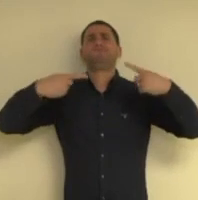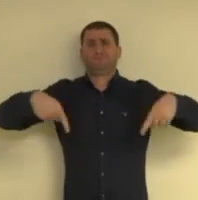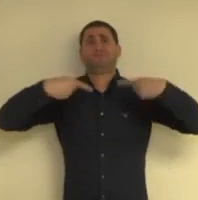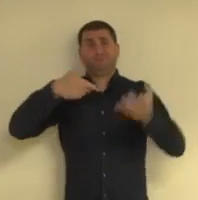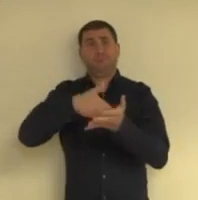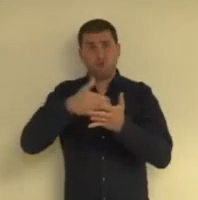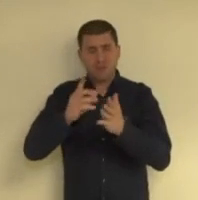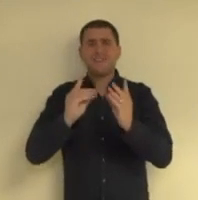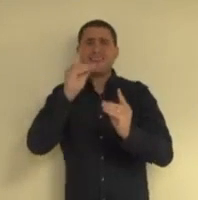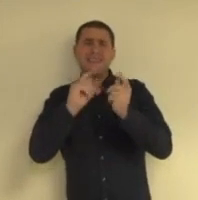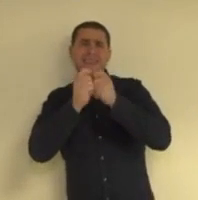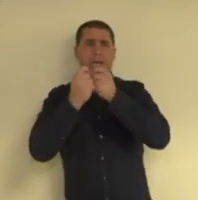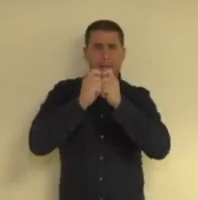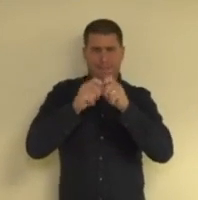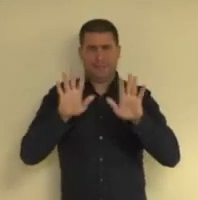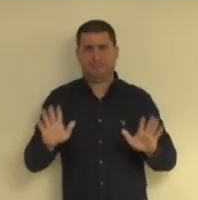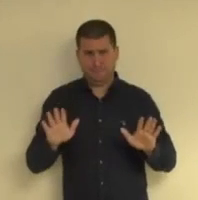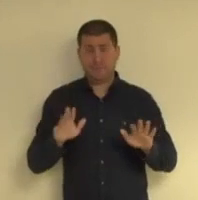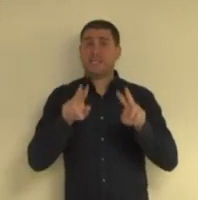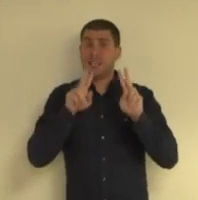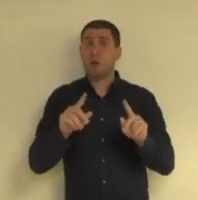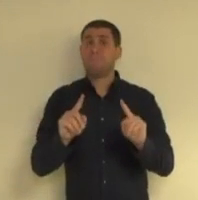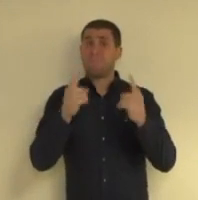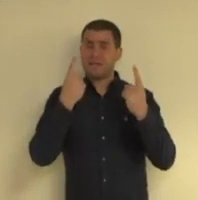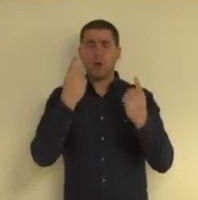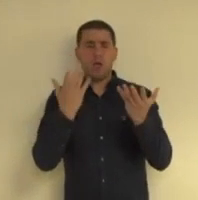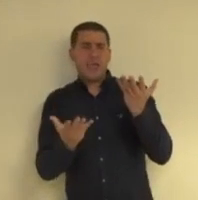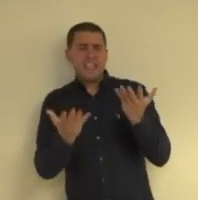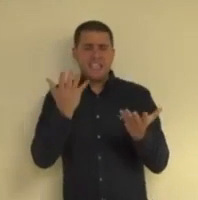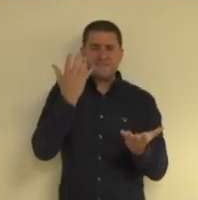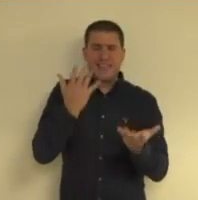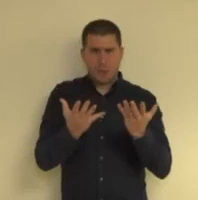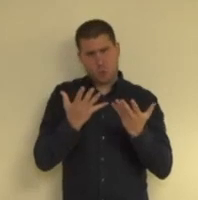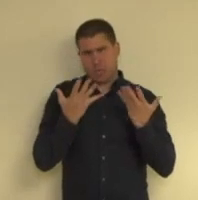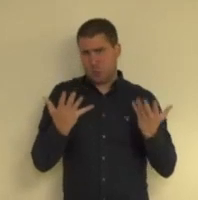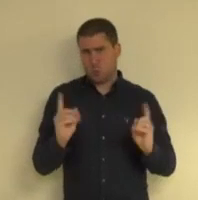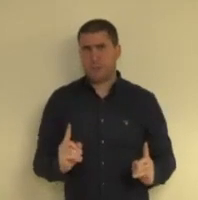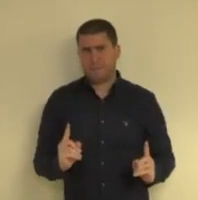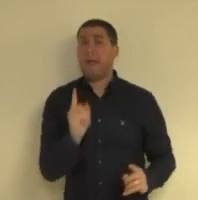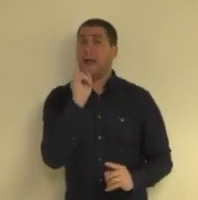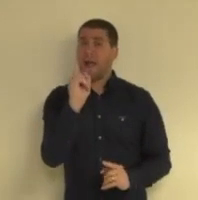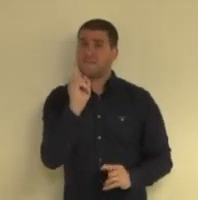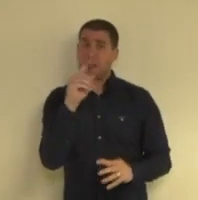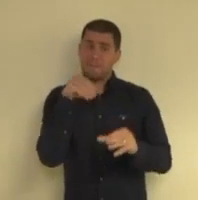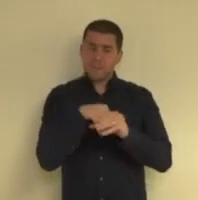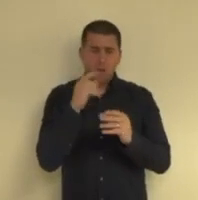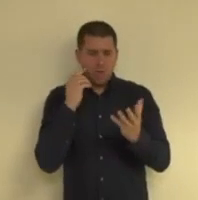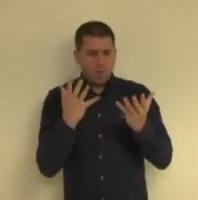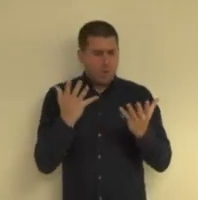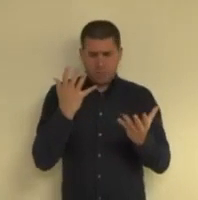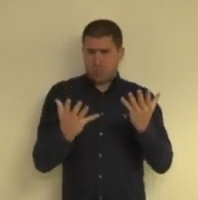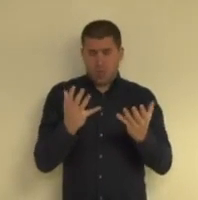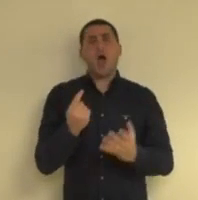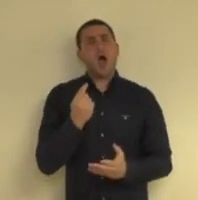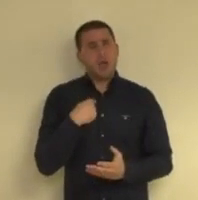ואירוע דינמי קיימת באירוע הזה אי-וודאות מאוד מאוד גדולה אבל בתוך אי-וודאות